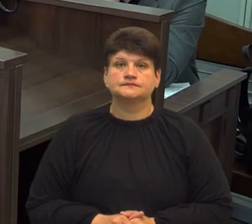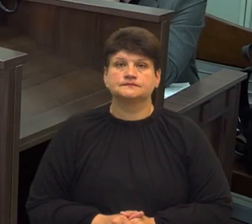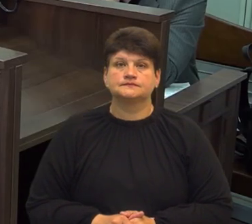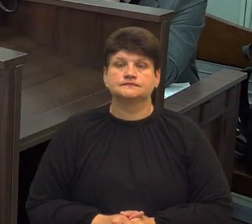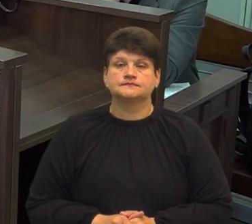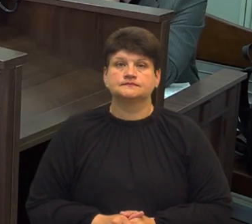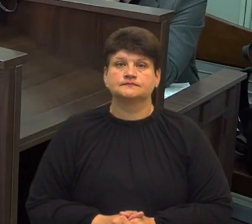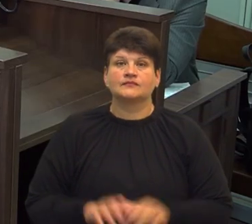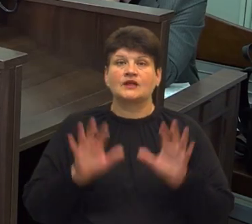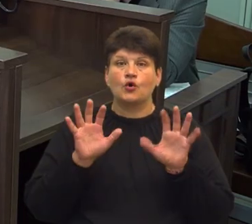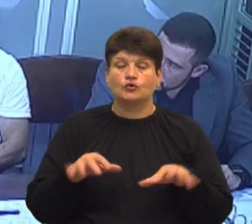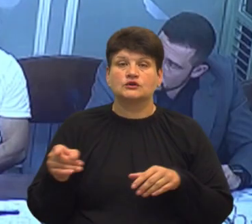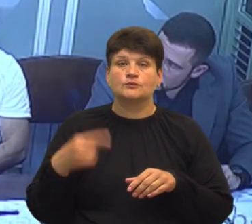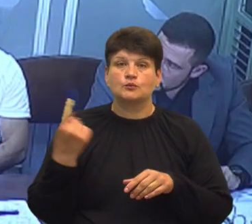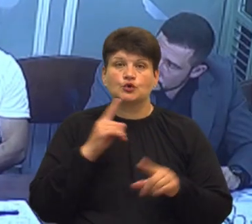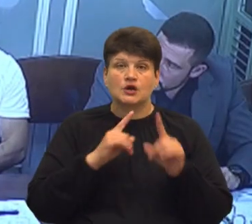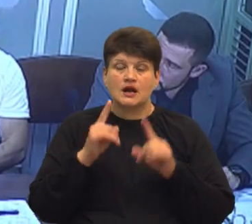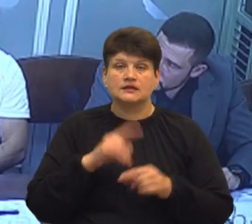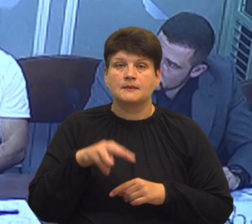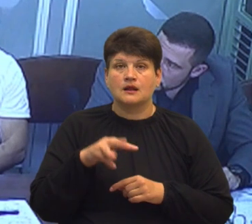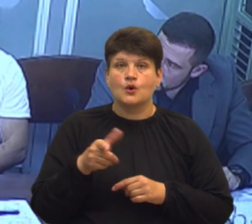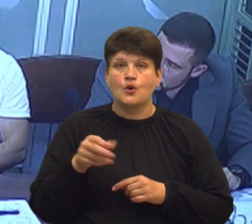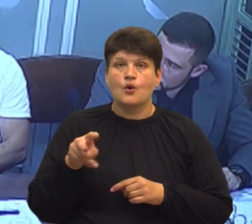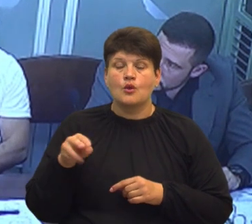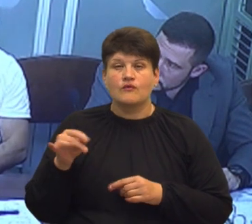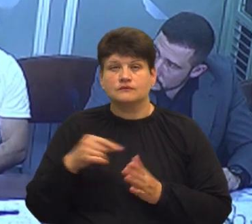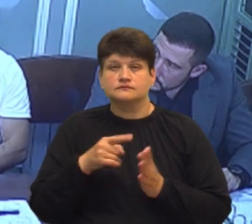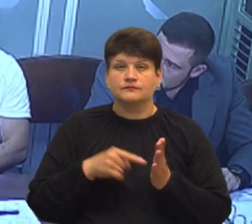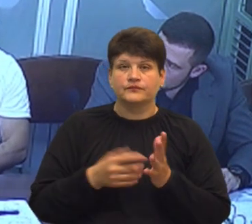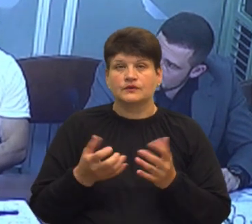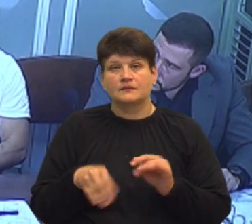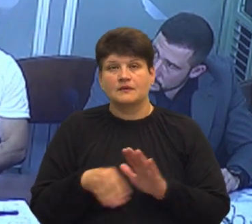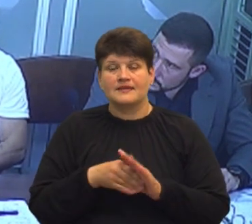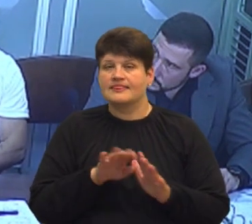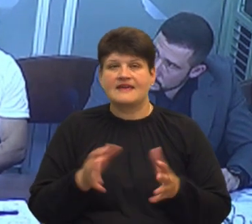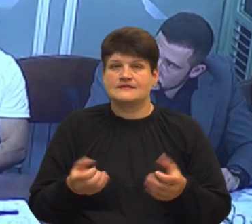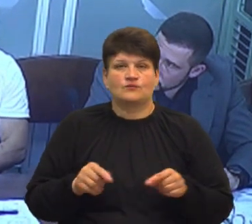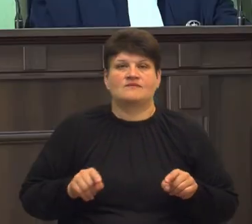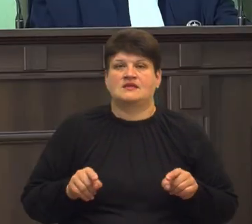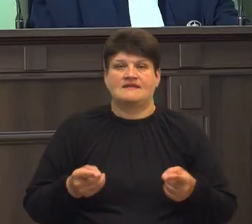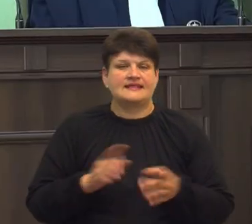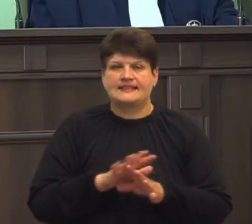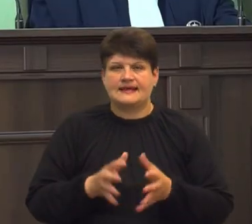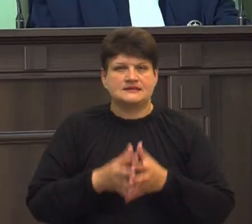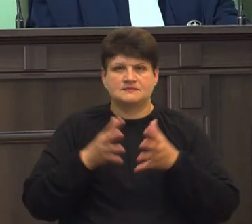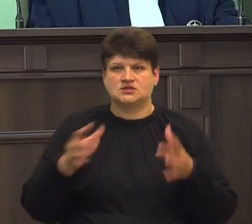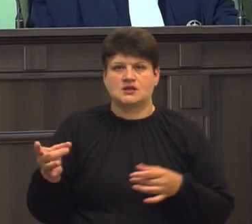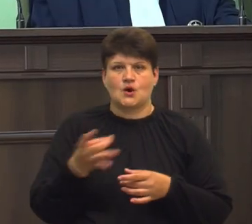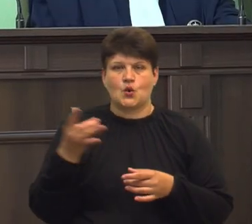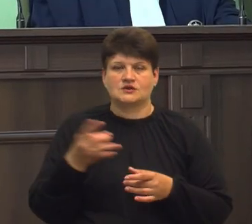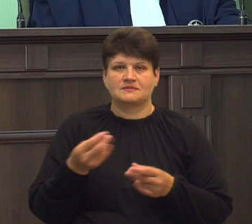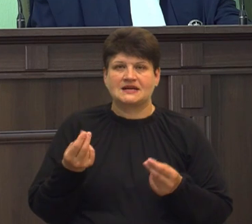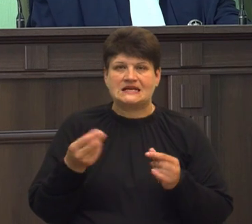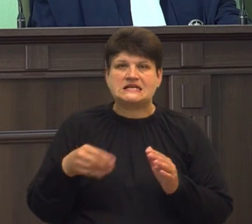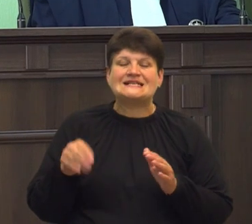Голову Тернопільської обласної ради Михайла Головка, якого підозрюють в отриманні хабара, не візьмуть під варту і не збільшать розмір застави. Судді